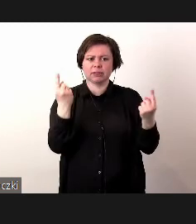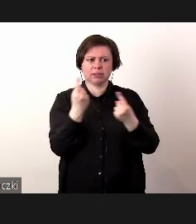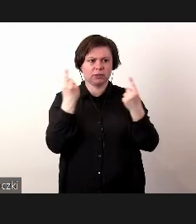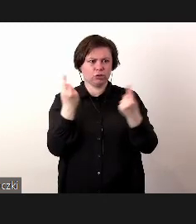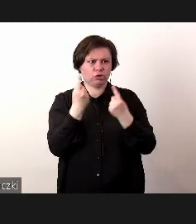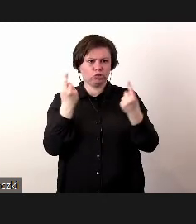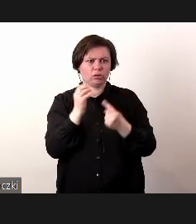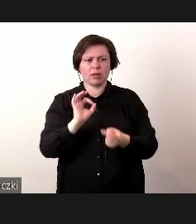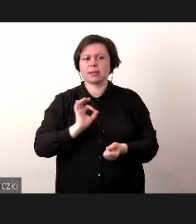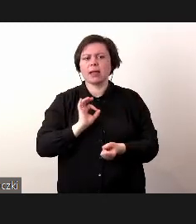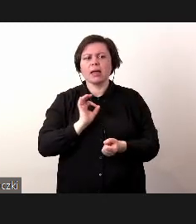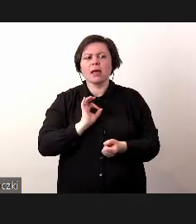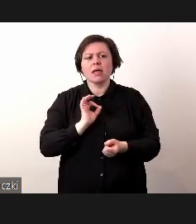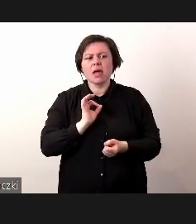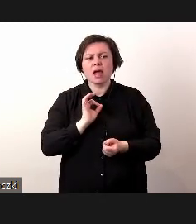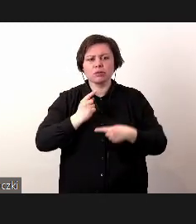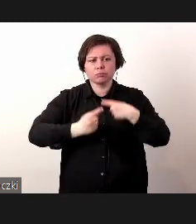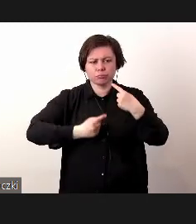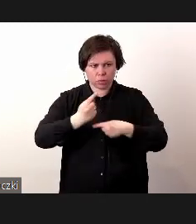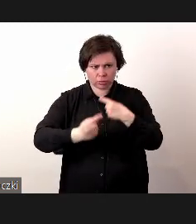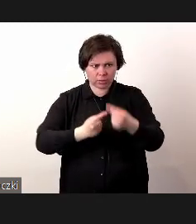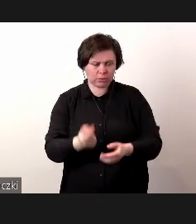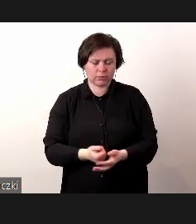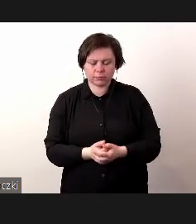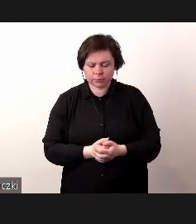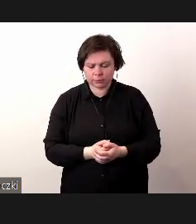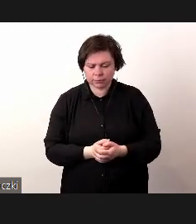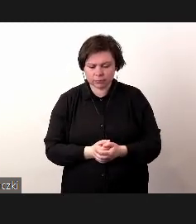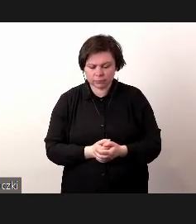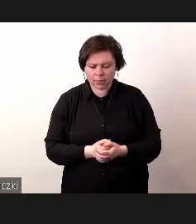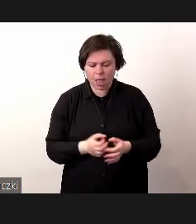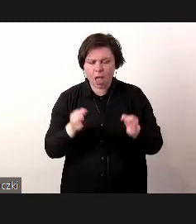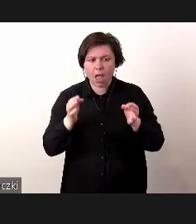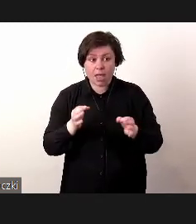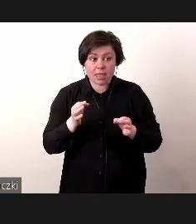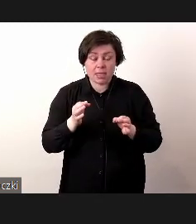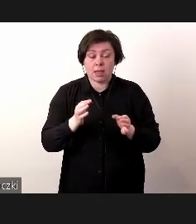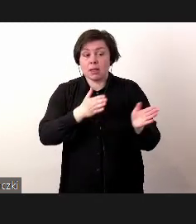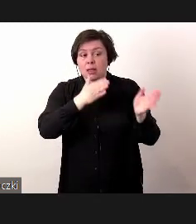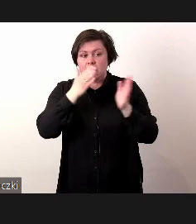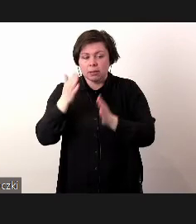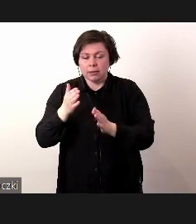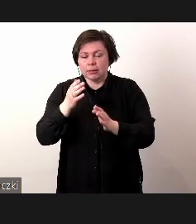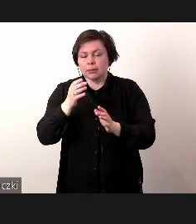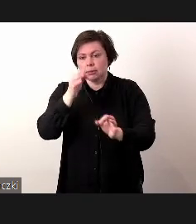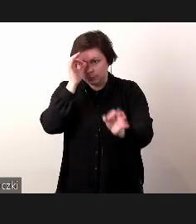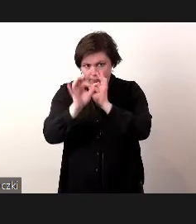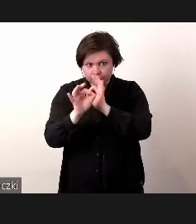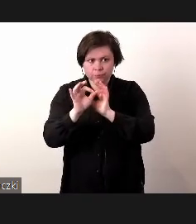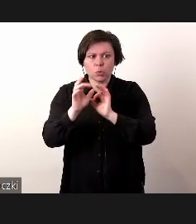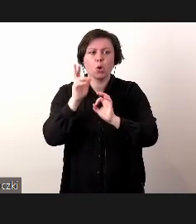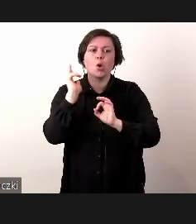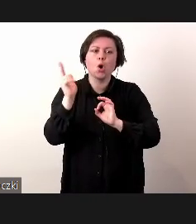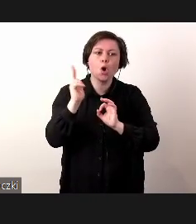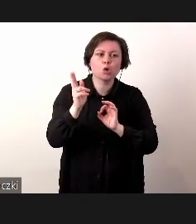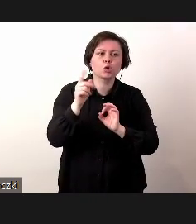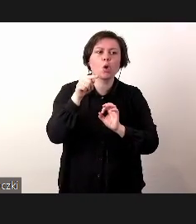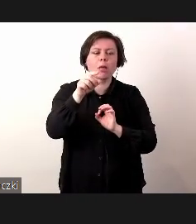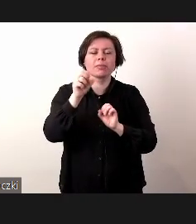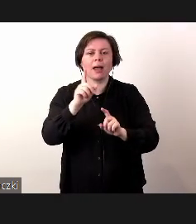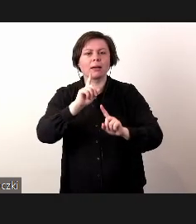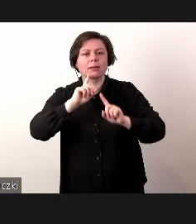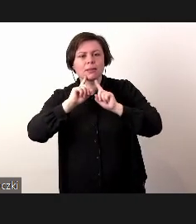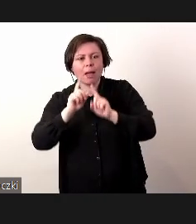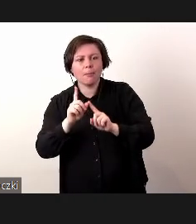naszym procesie. Teraz idąc do takich konkretów, kto tego tak